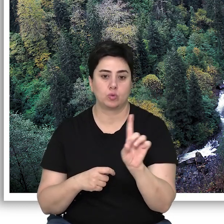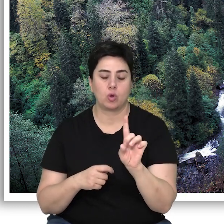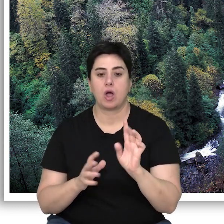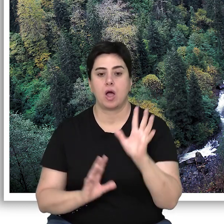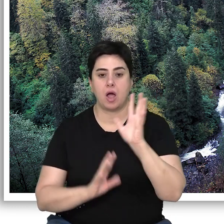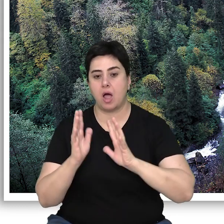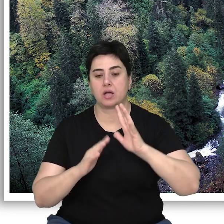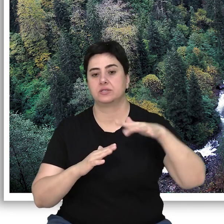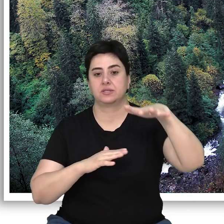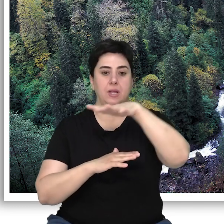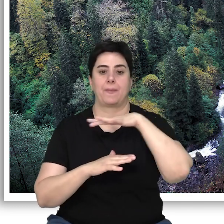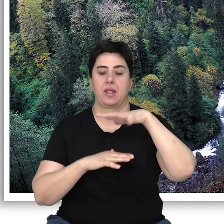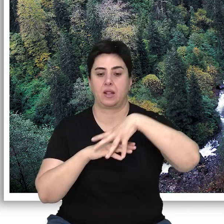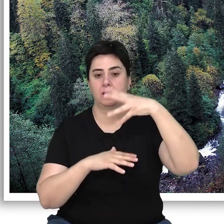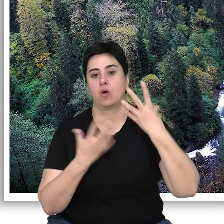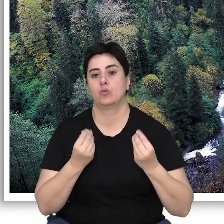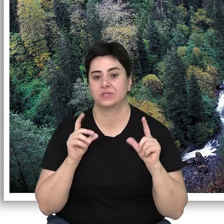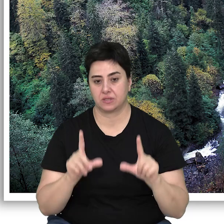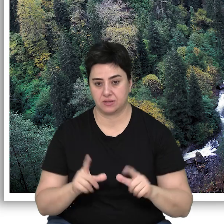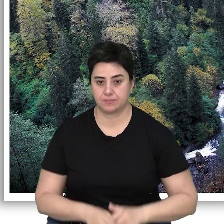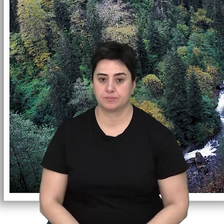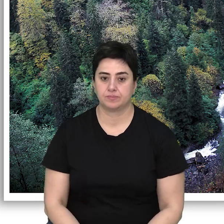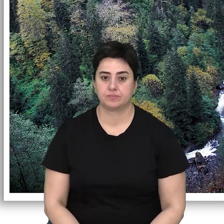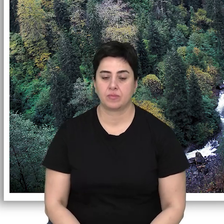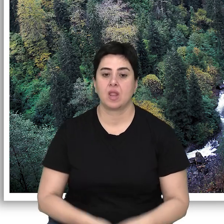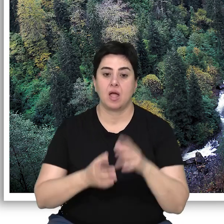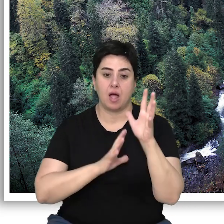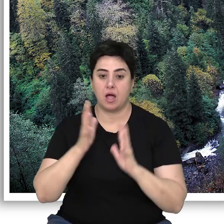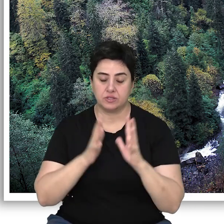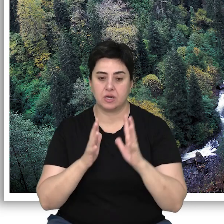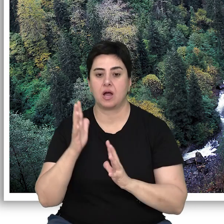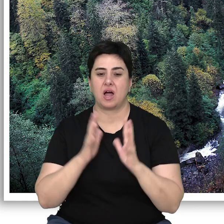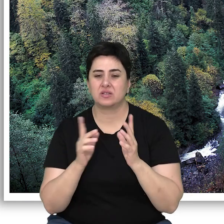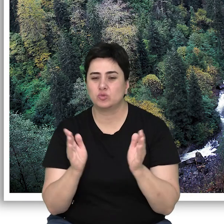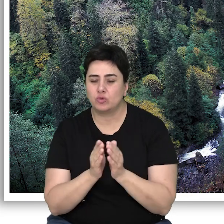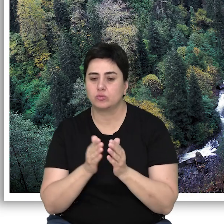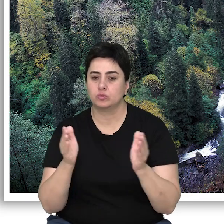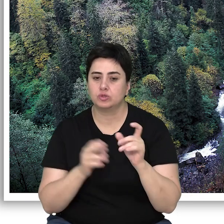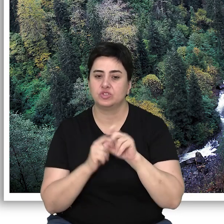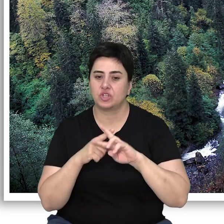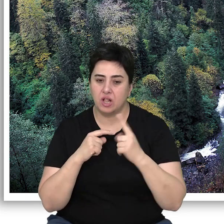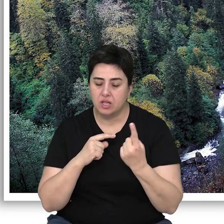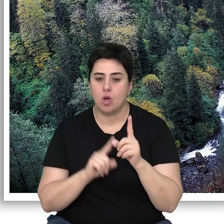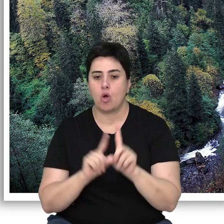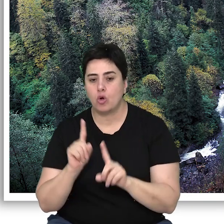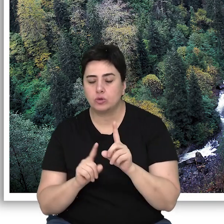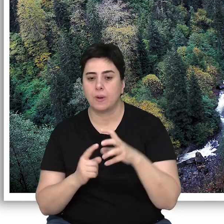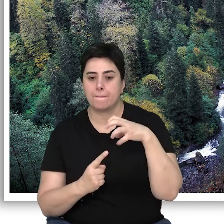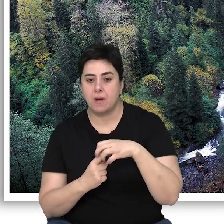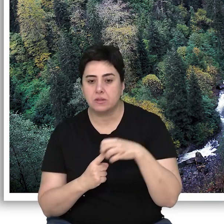ağaç tepeleriyle örtülmesi gerekmektedir. Ağaçlar, ağaççıklar, çalılar, otsu bitkiler,